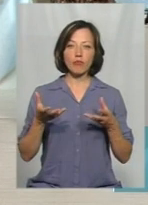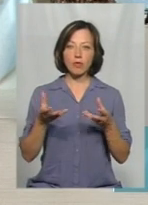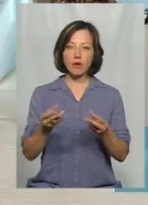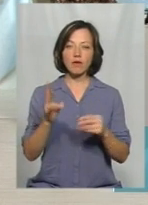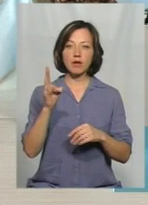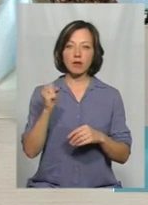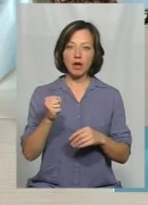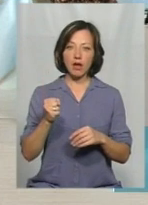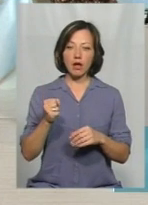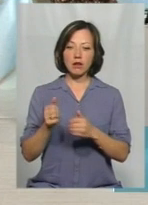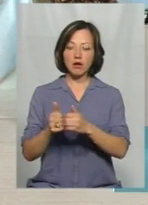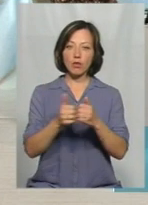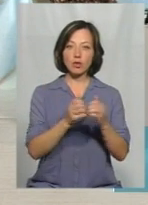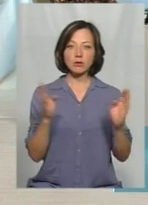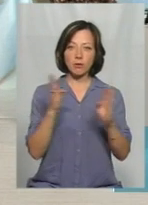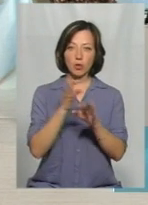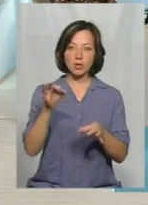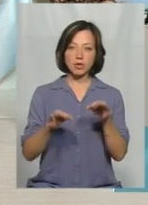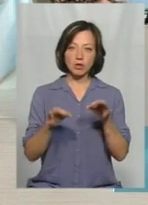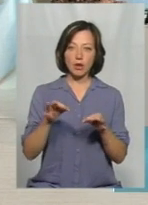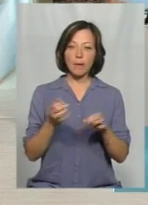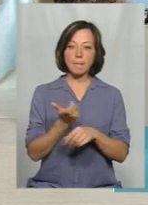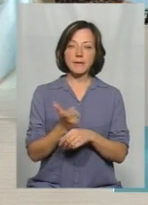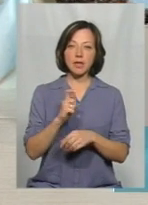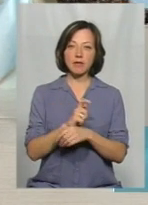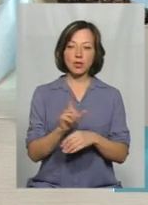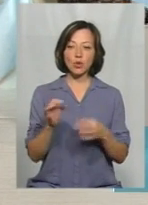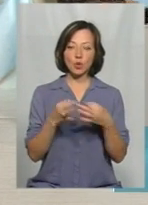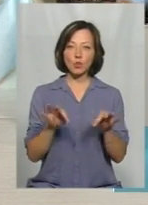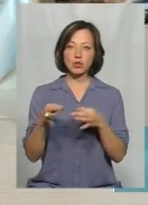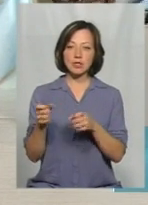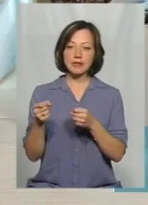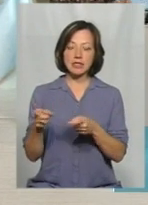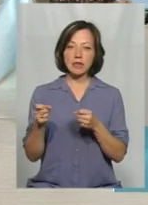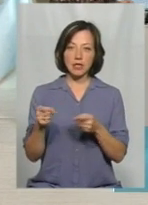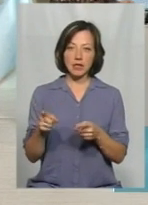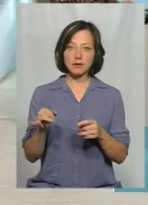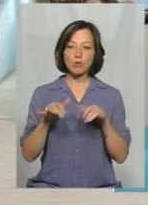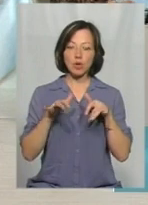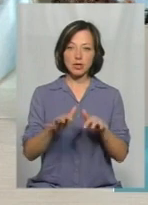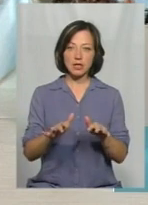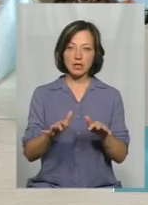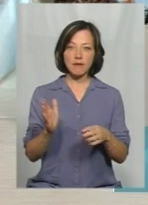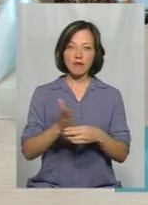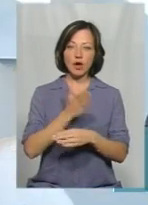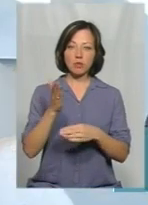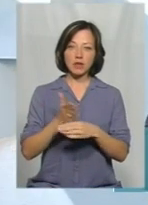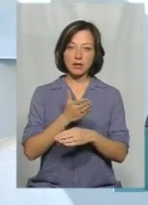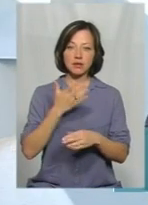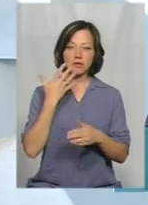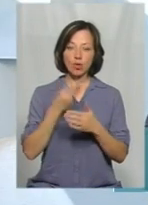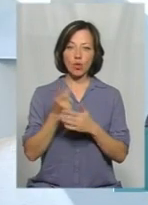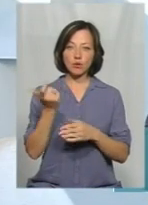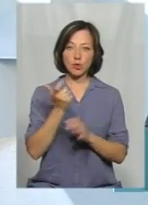на навколишнє проносередовище, а саме перевищення гранично добустимих скидів з процесів виробництва своїй